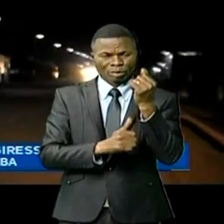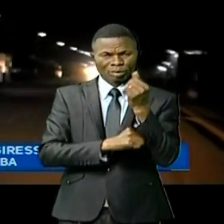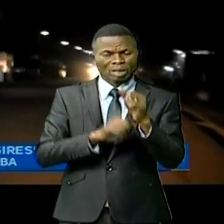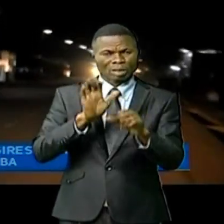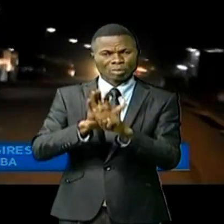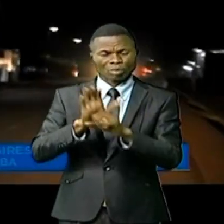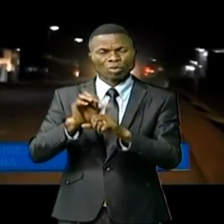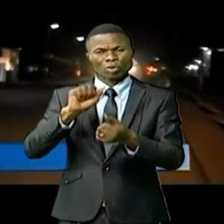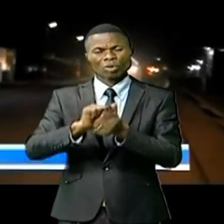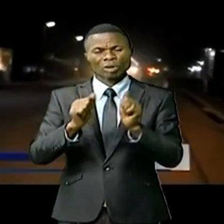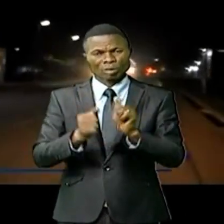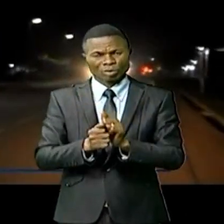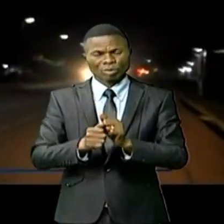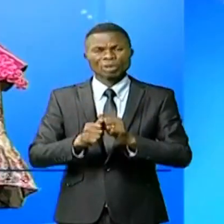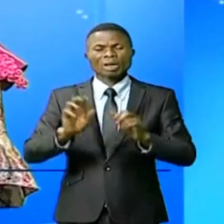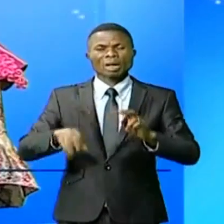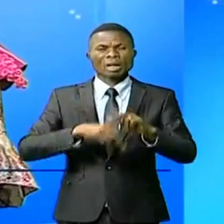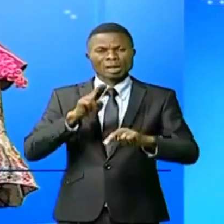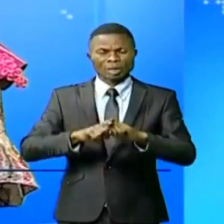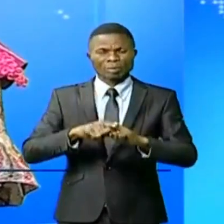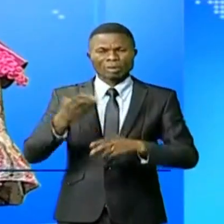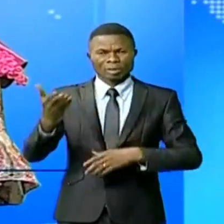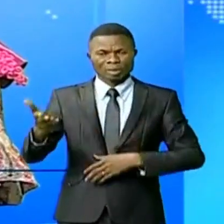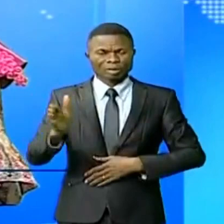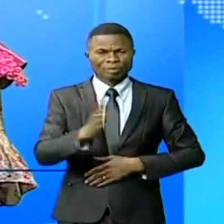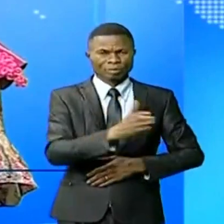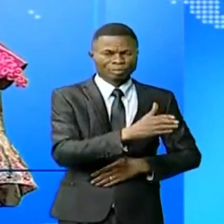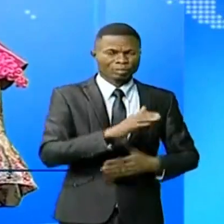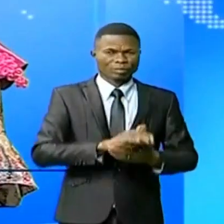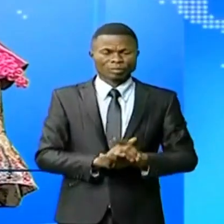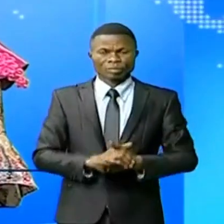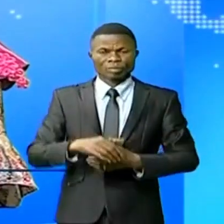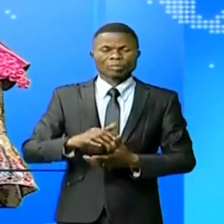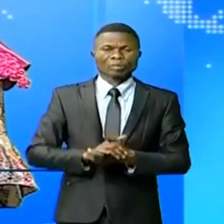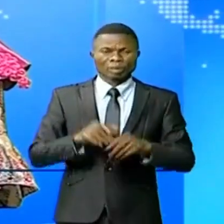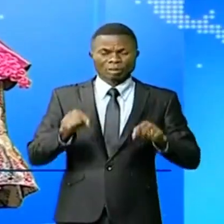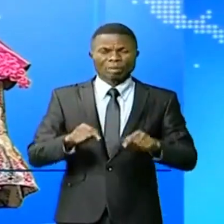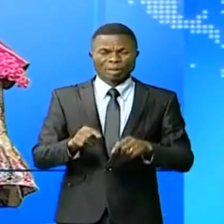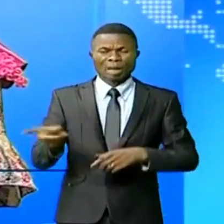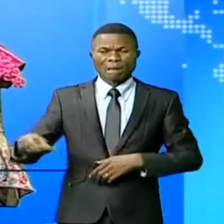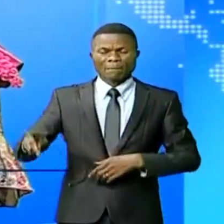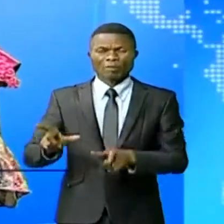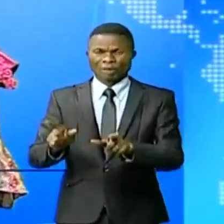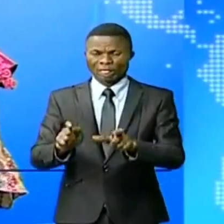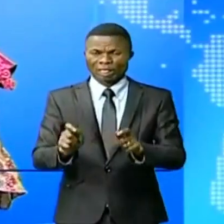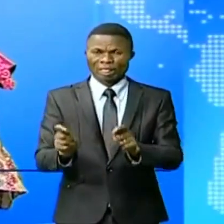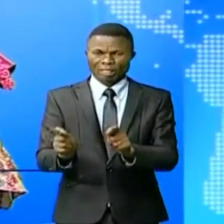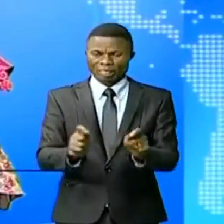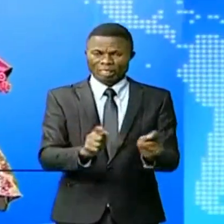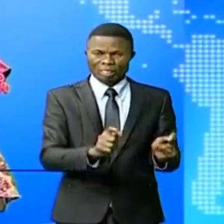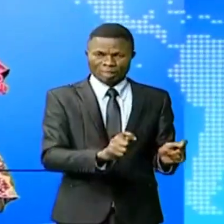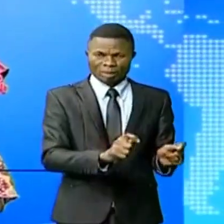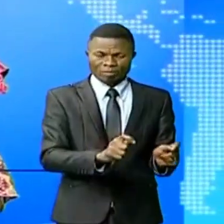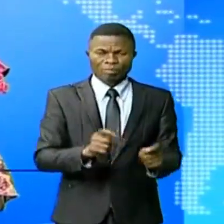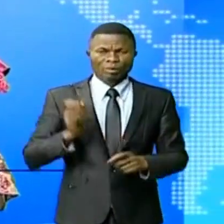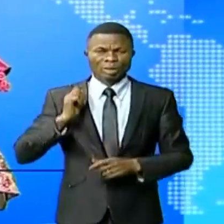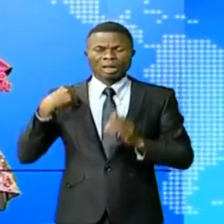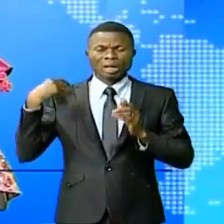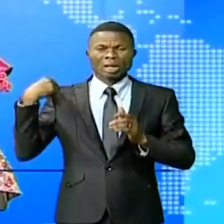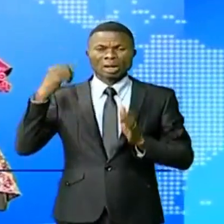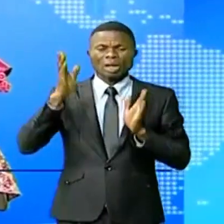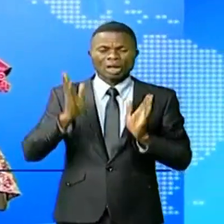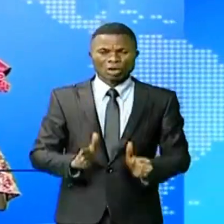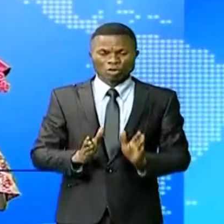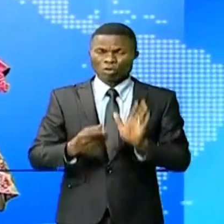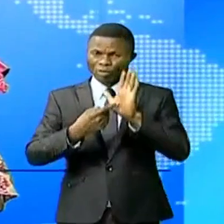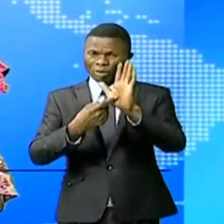différents secteurs de la vie nationale. De Kolosi au Tanganyika, il n'y a qu'un pas. Le gouverneur de cette province a